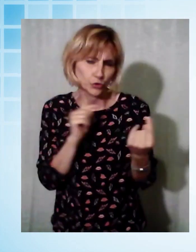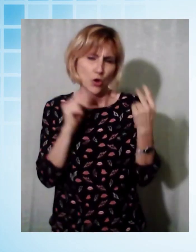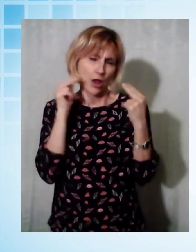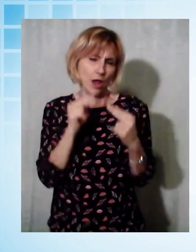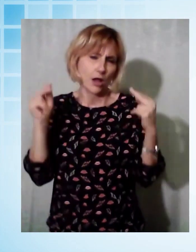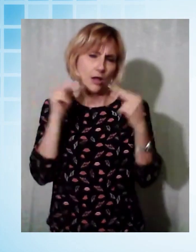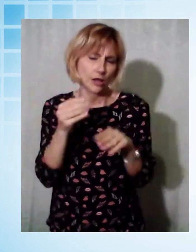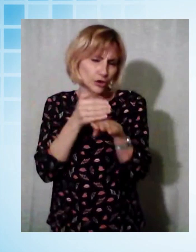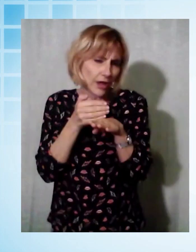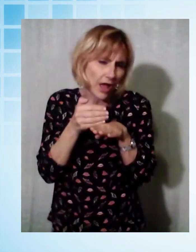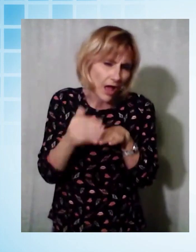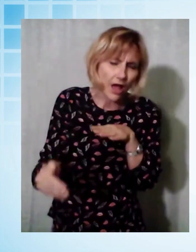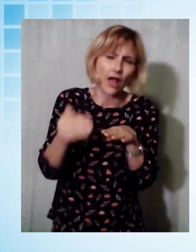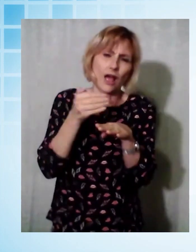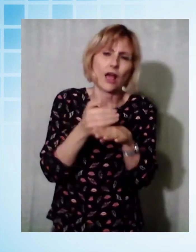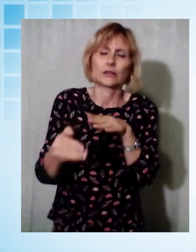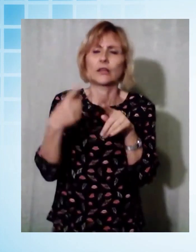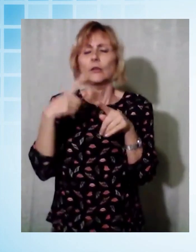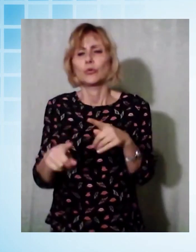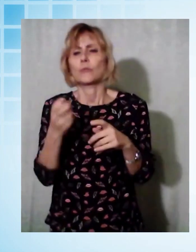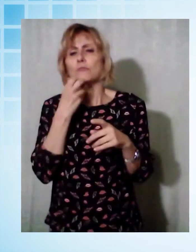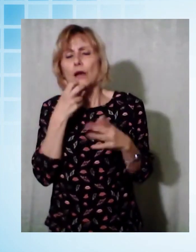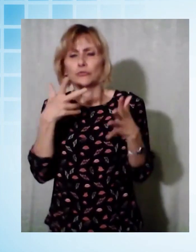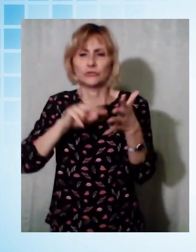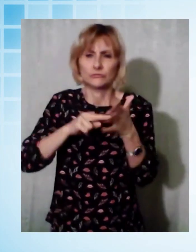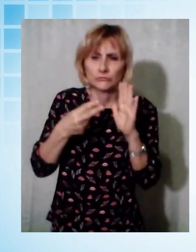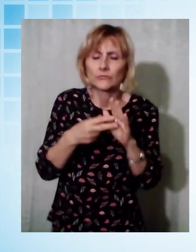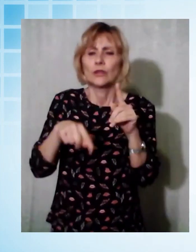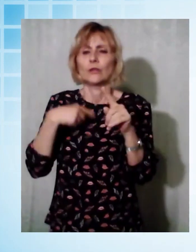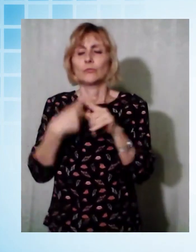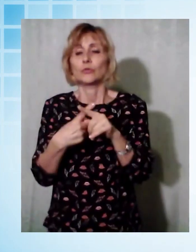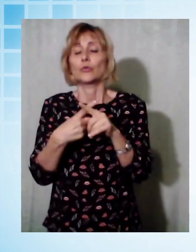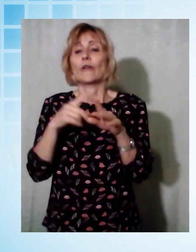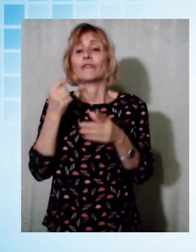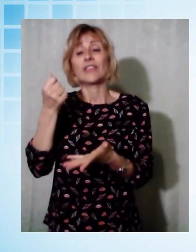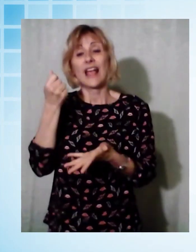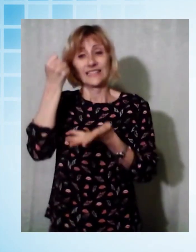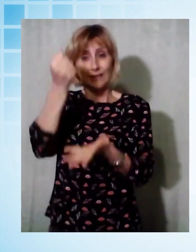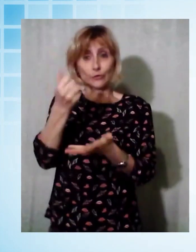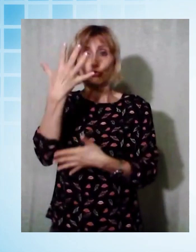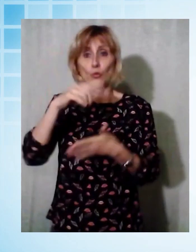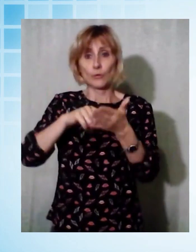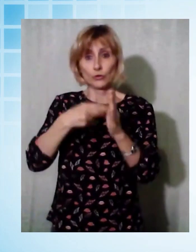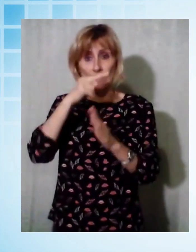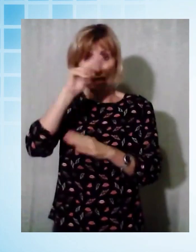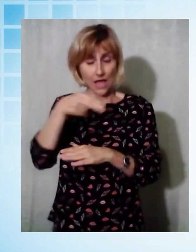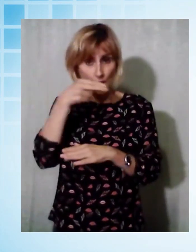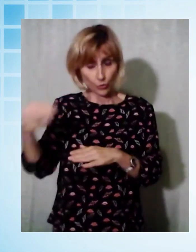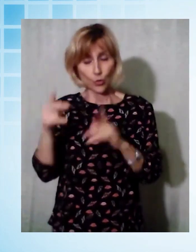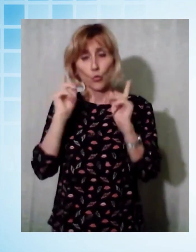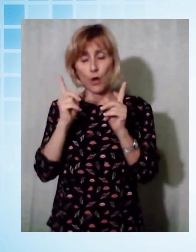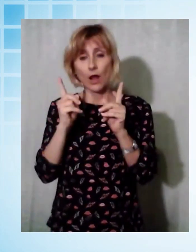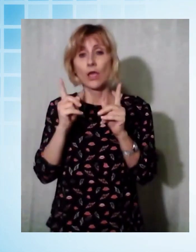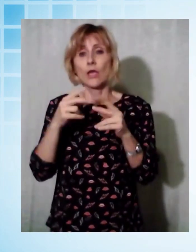aziende del marmo della zona e non solo. 5 milioni di euro il finanziamento ottenuto per la demolizione e rifacimento ex novo della vecchia